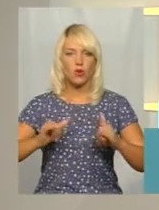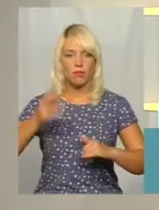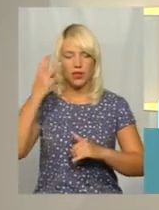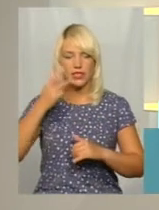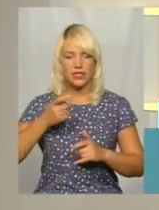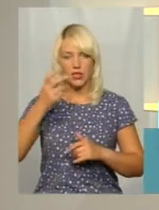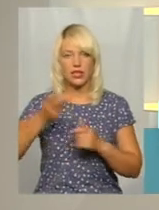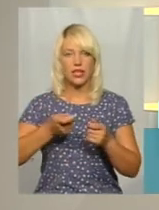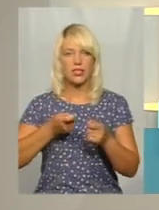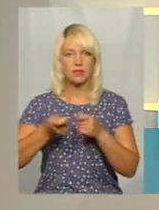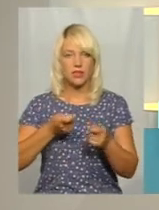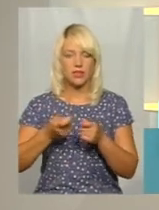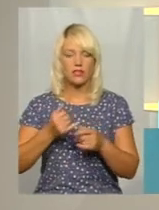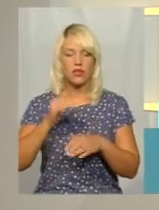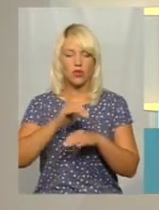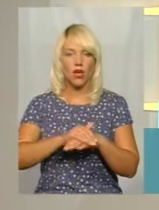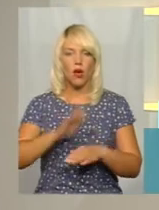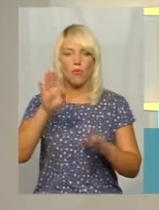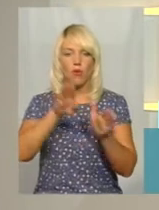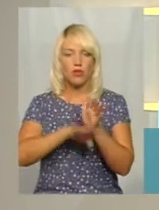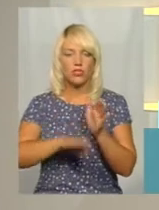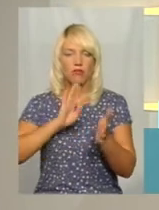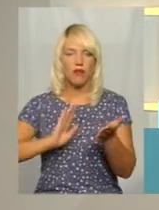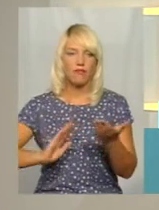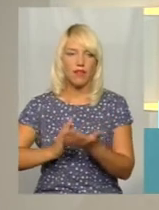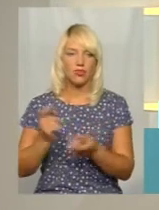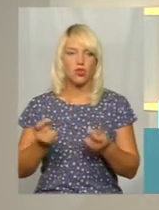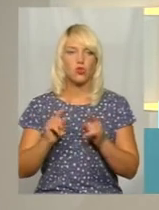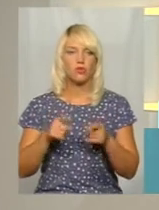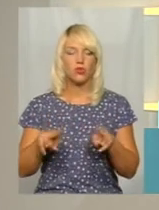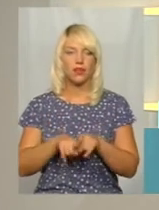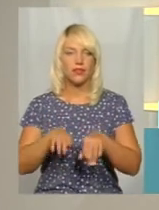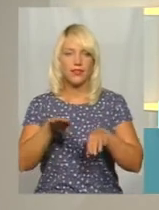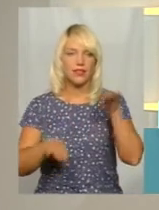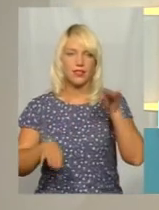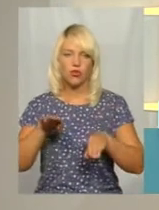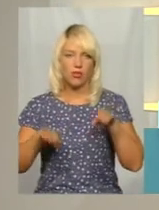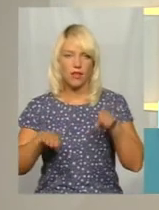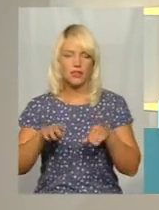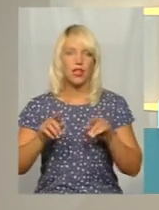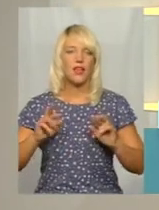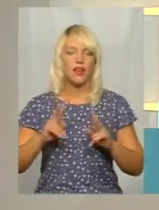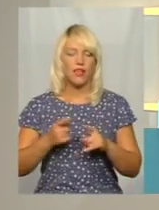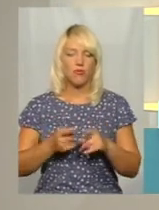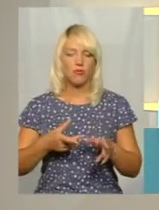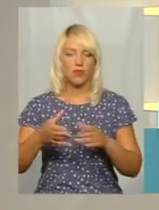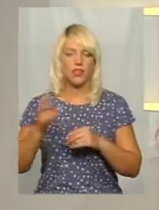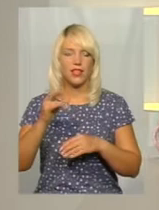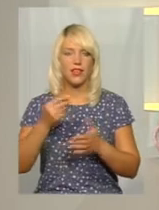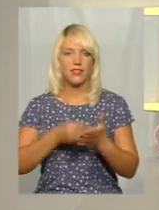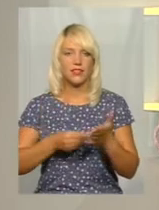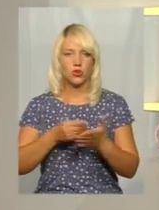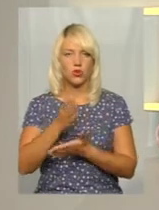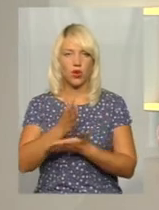і водночас констатують погіршення якості зерна. Чому такий дисонанс і як він вплине на ціну хлібобулочних